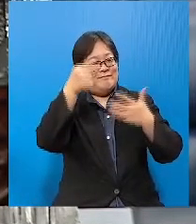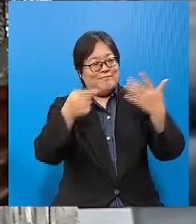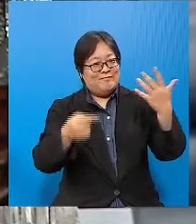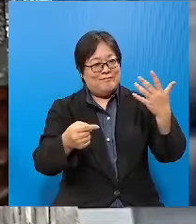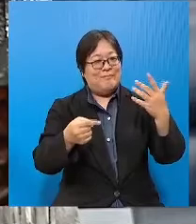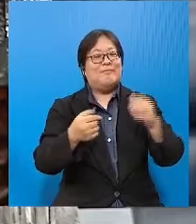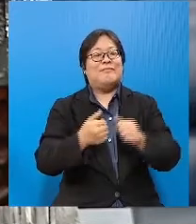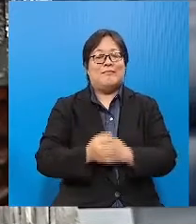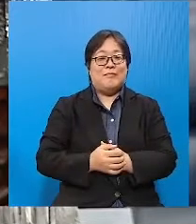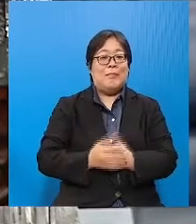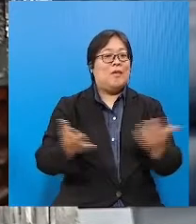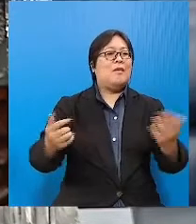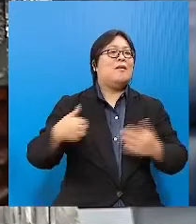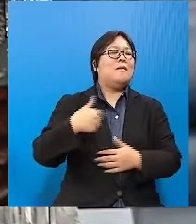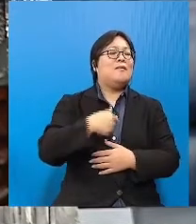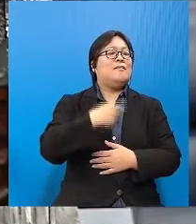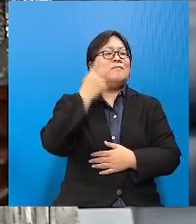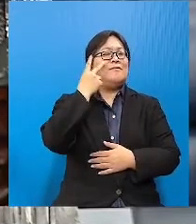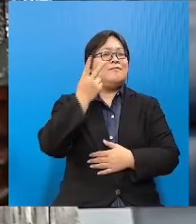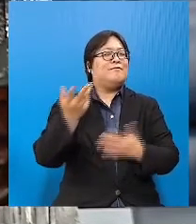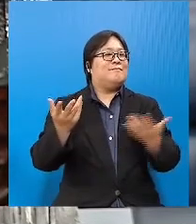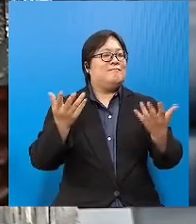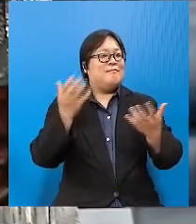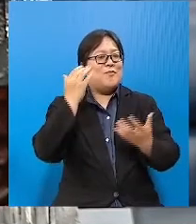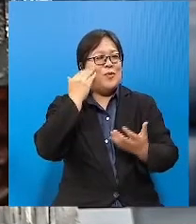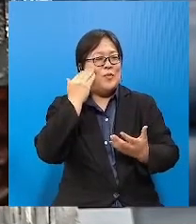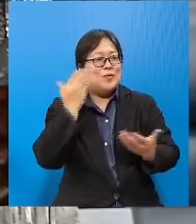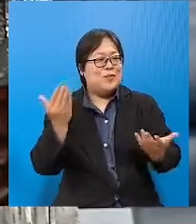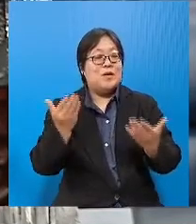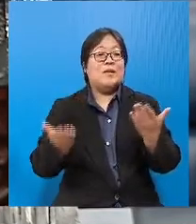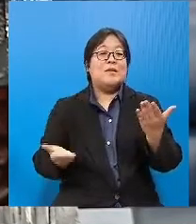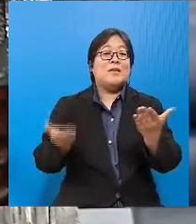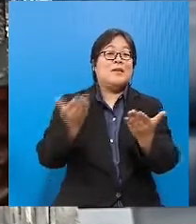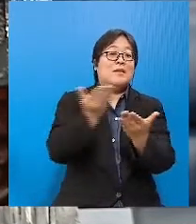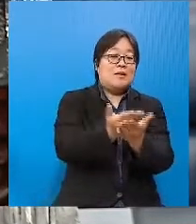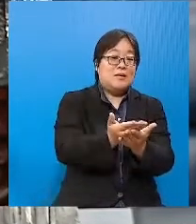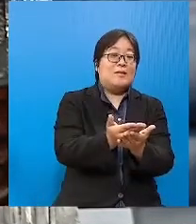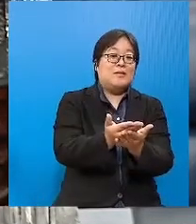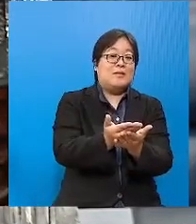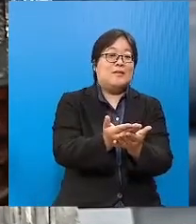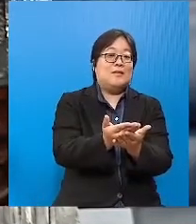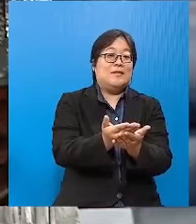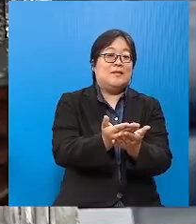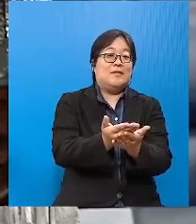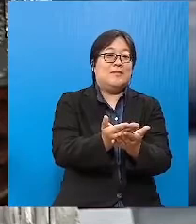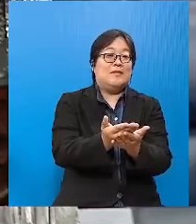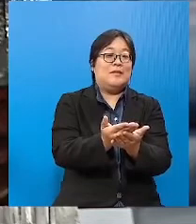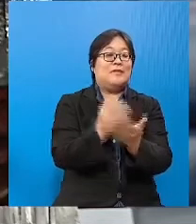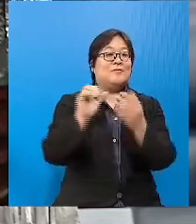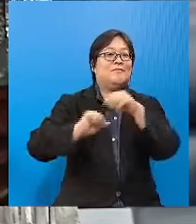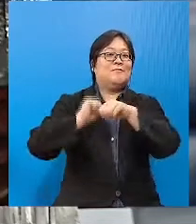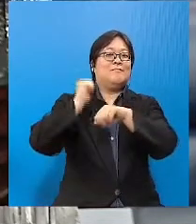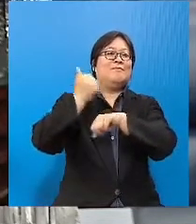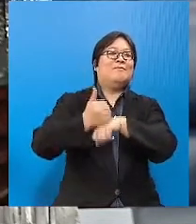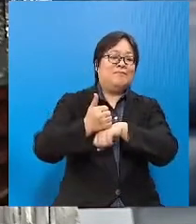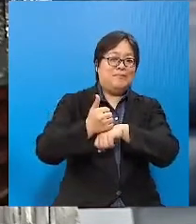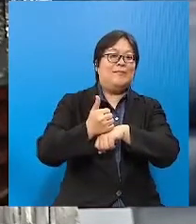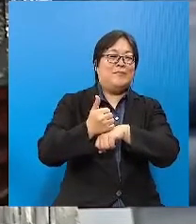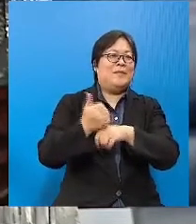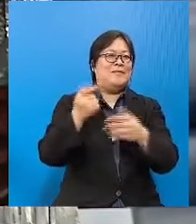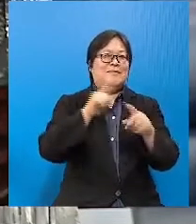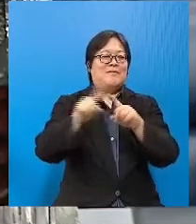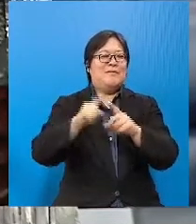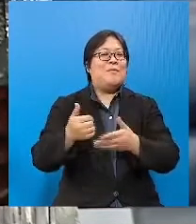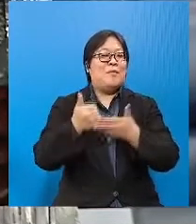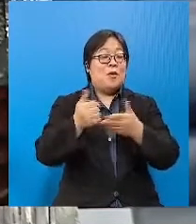Kita melihat, mengambil berat, mengambil maklum tentang cadangan untuk mewujudkan sebeli bentuk bentuan